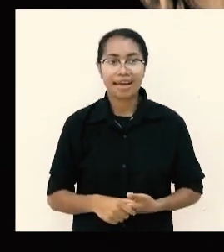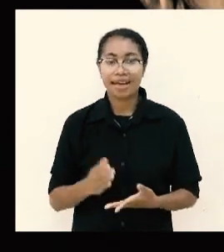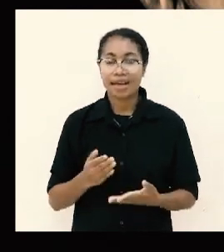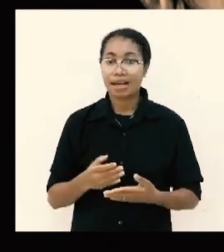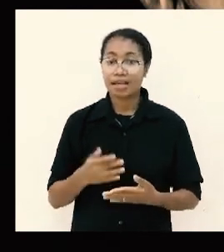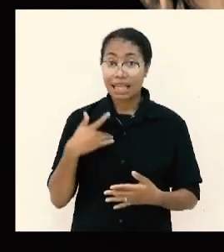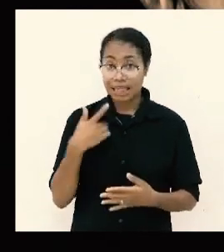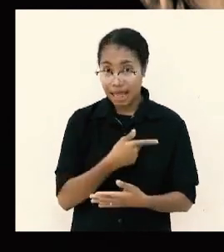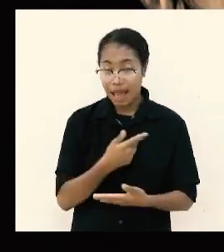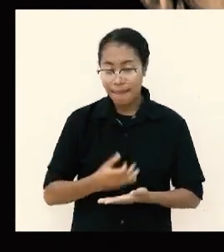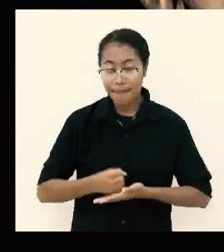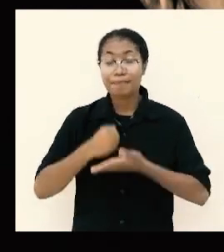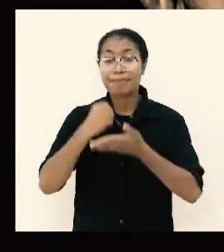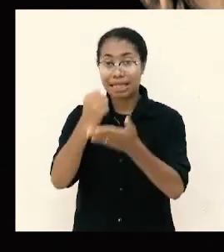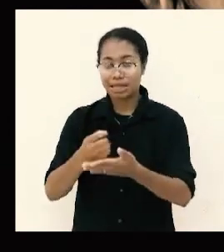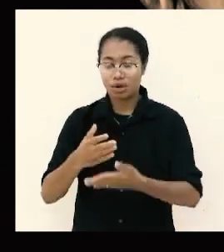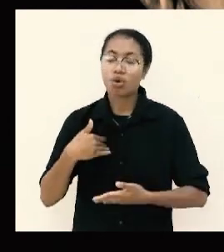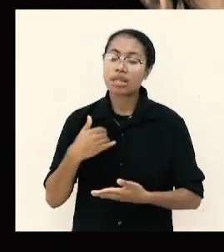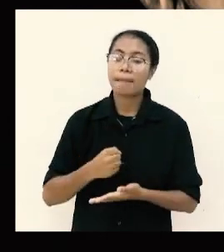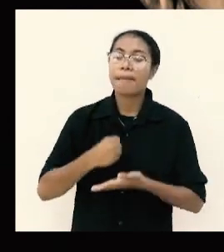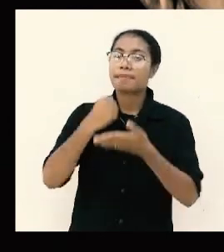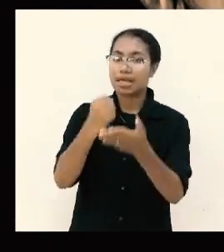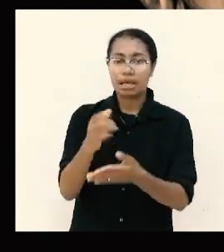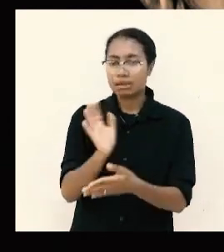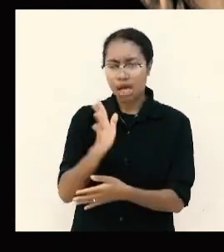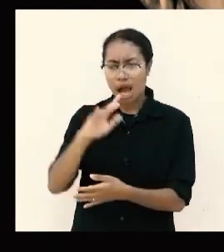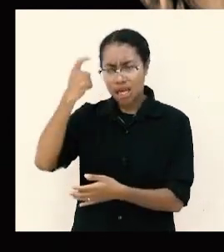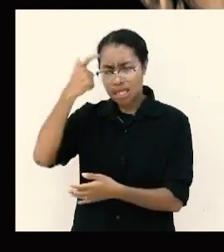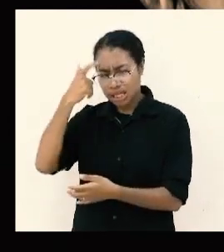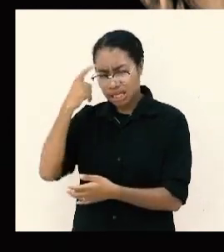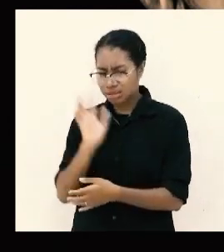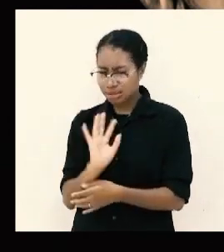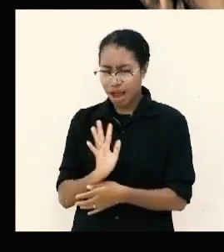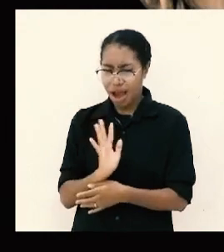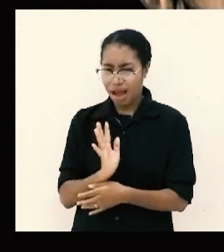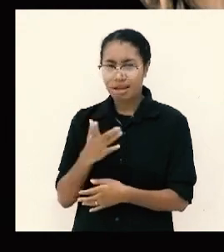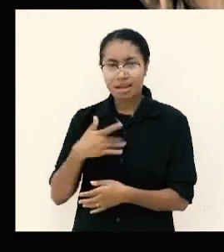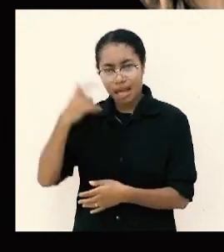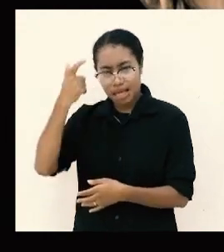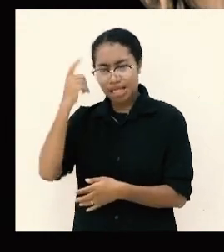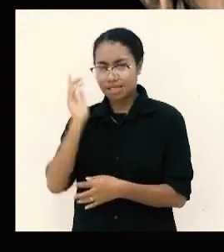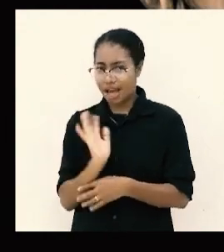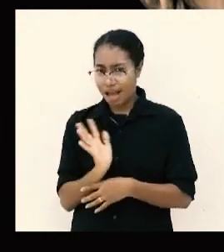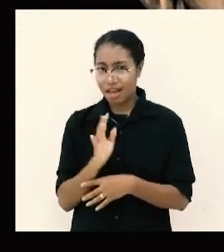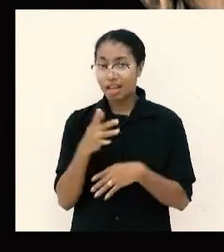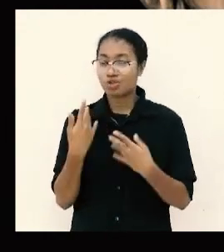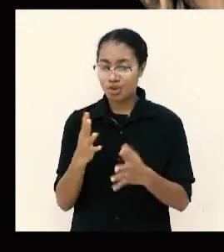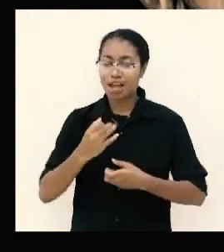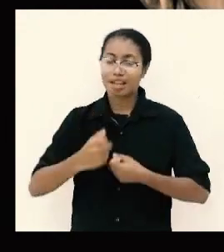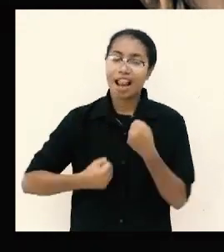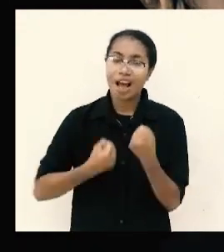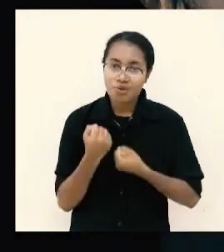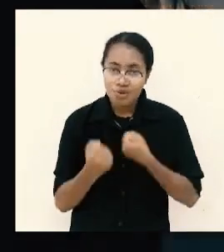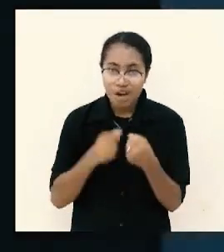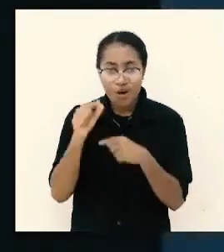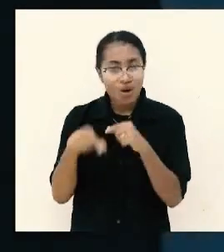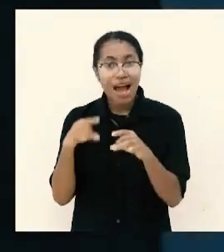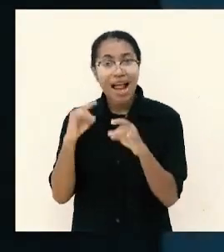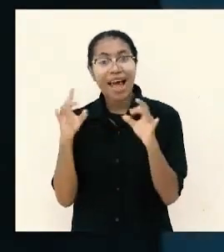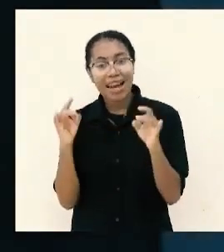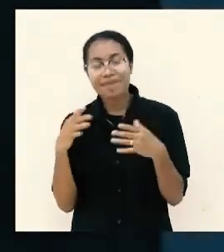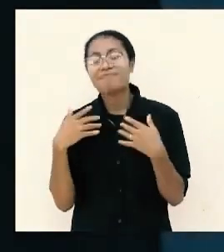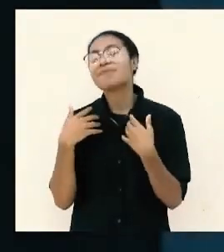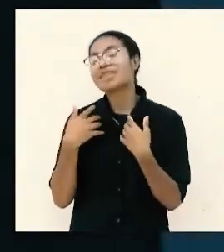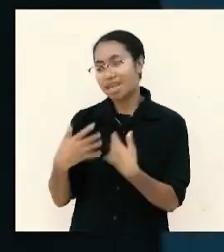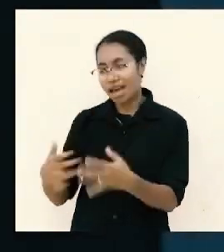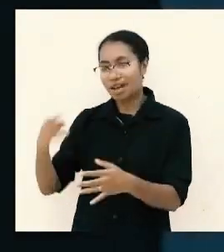memberi tanpa mengingat tidak usah ingat-ingat jasa-jasamu yang sudah kamu lakukan pada orang lain biarlah Tuhan